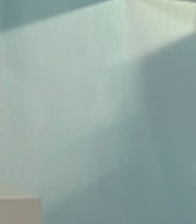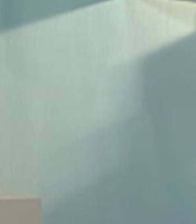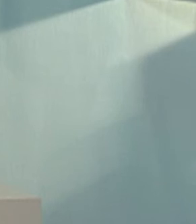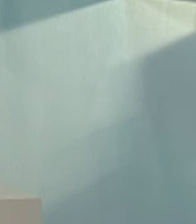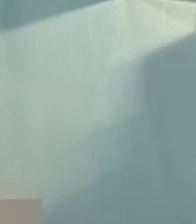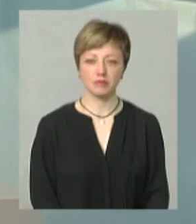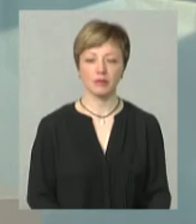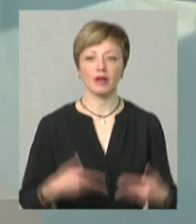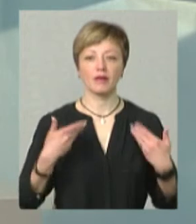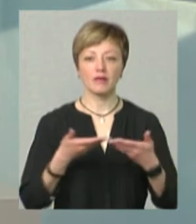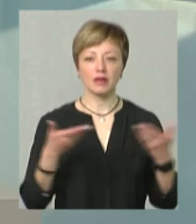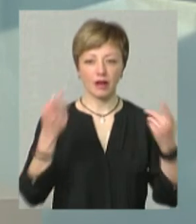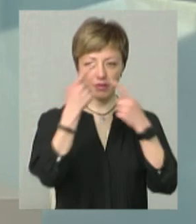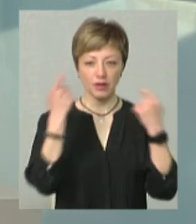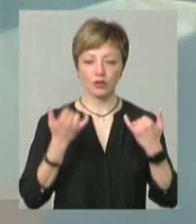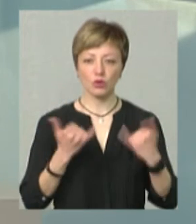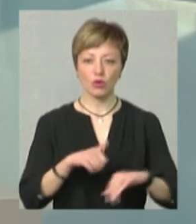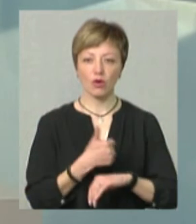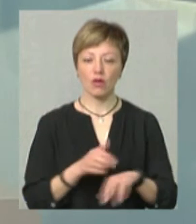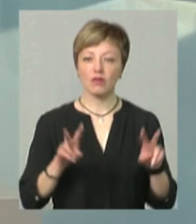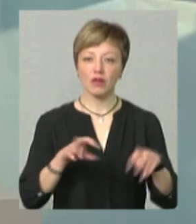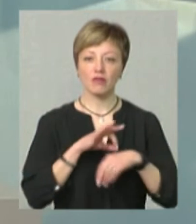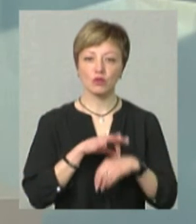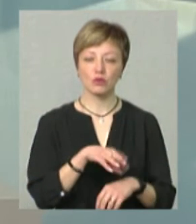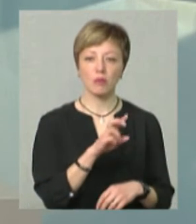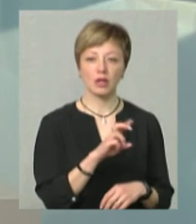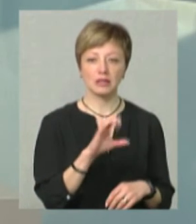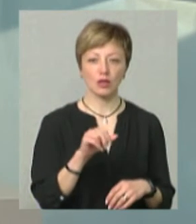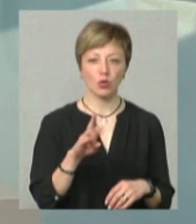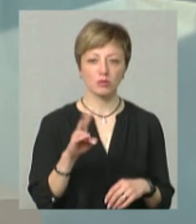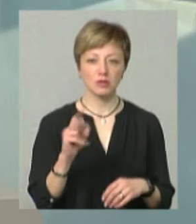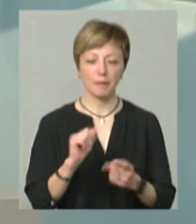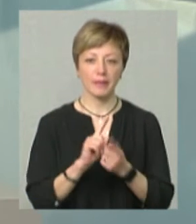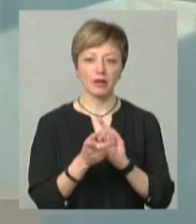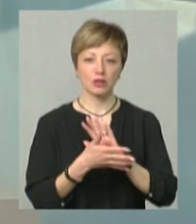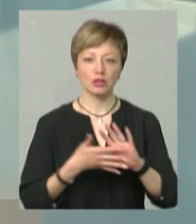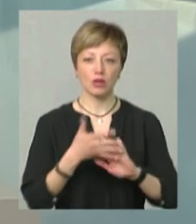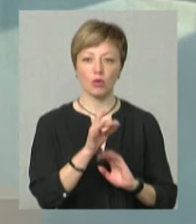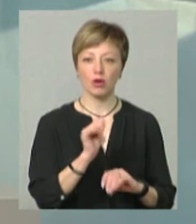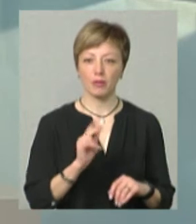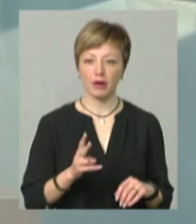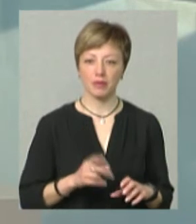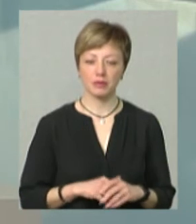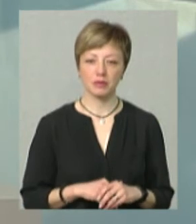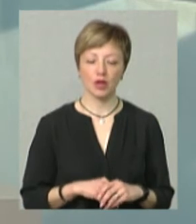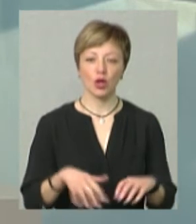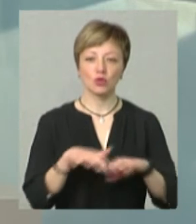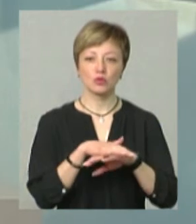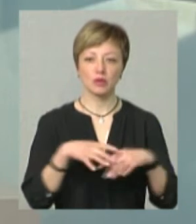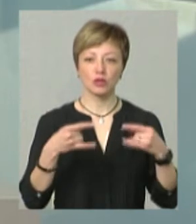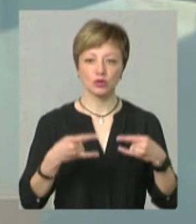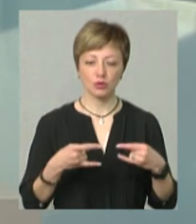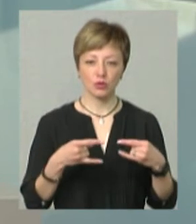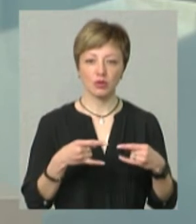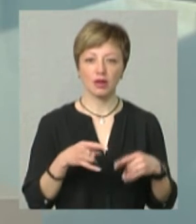Вітаю! В етері сьогодні головне. Мене звати Богдана Седомська. На жестову мову перекладає Ольга Рибак. В Суспільній